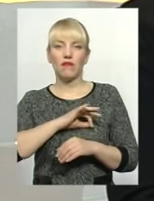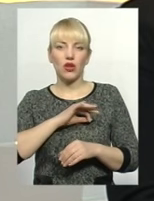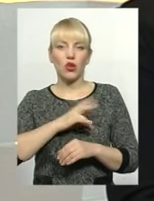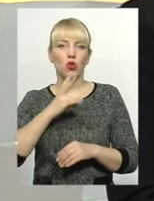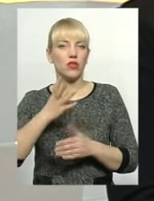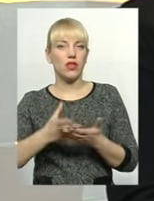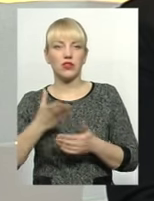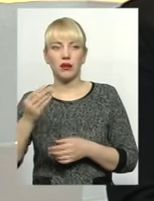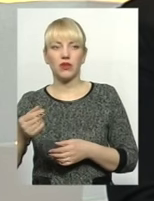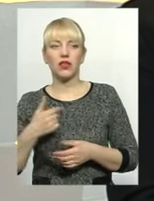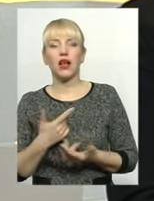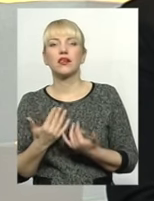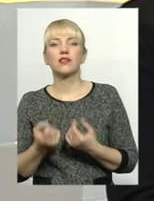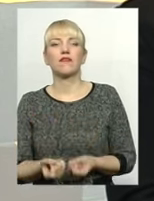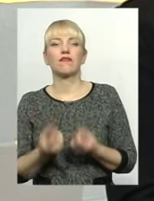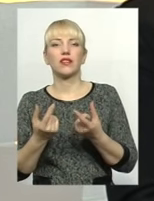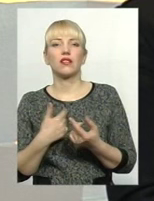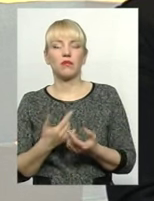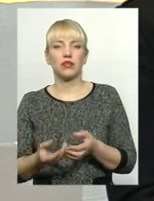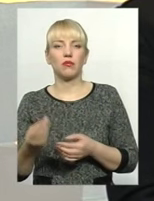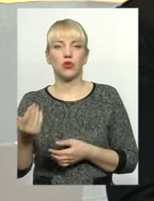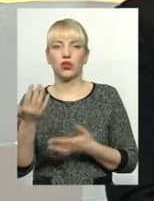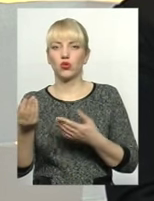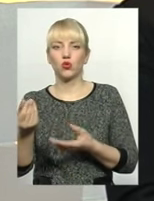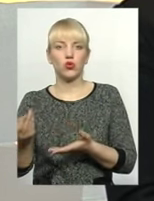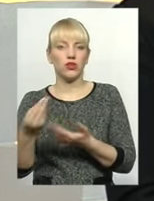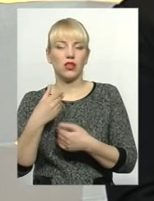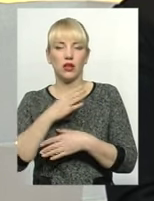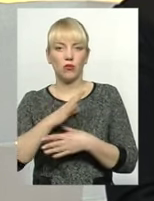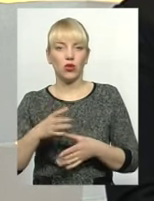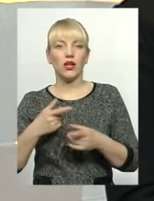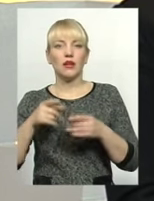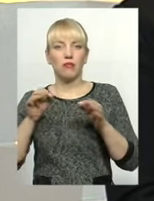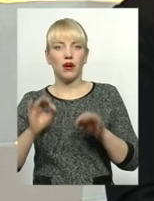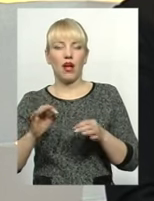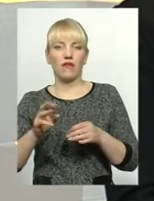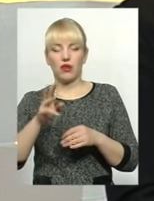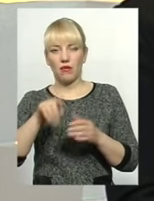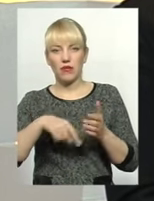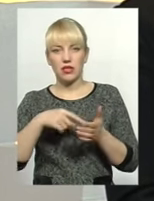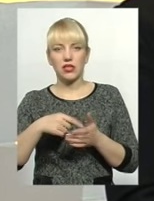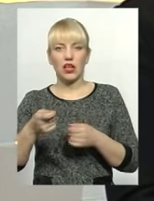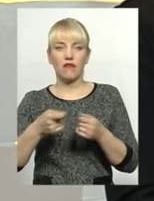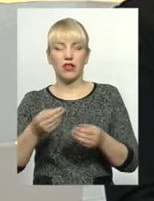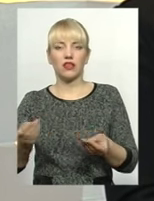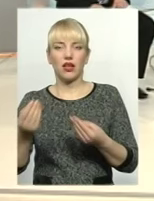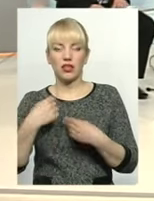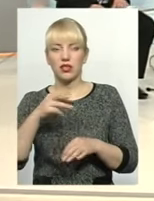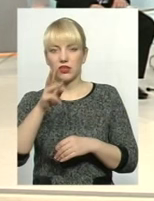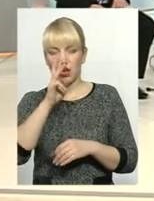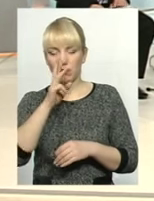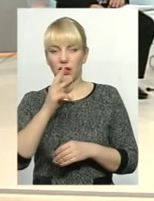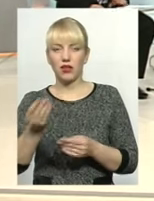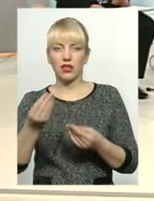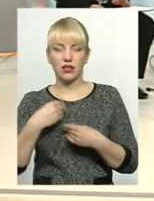заплатимо, якщо нам їх не дали, тих коштів. Правильно, міська влада, вона дає заробітну плату, дає стипендію, тобто дала за лютий